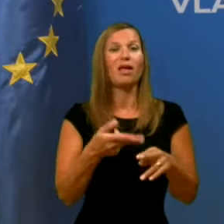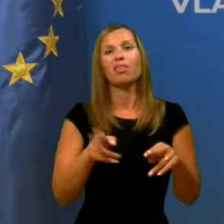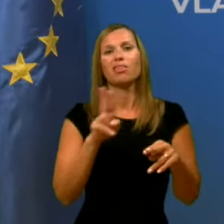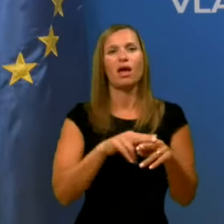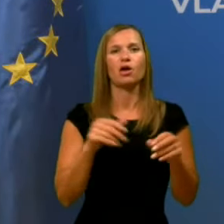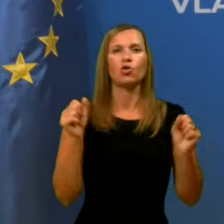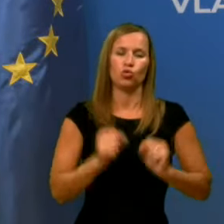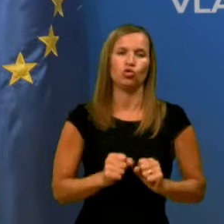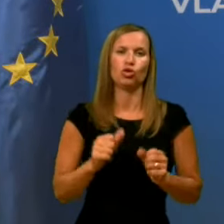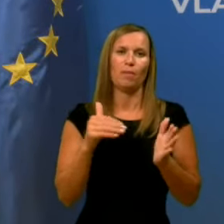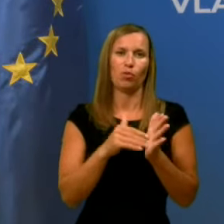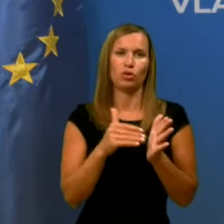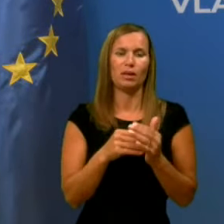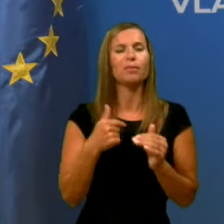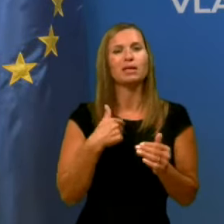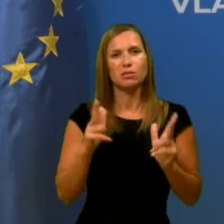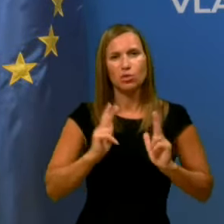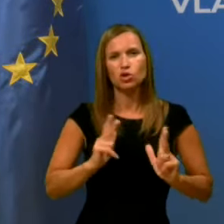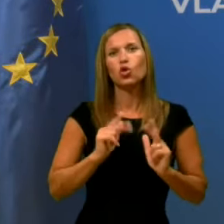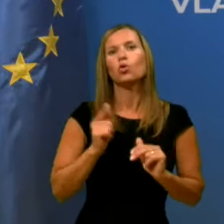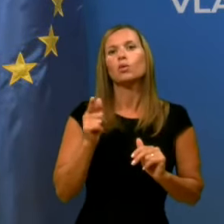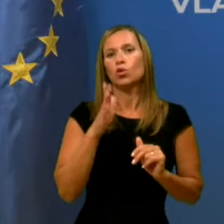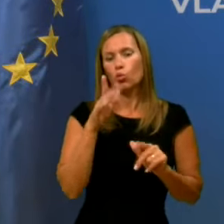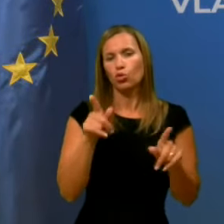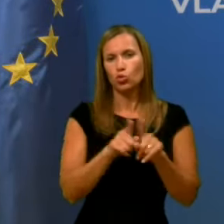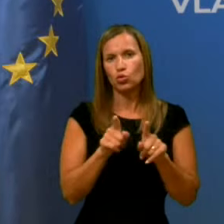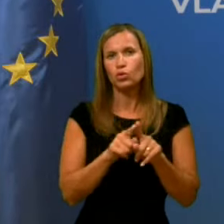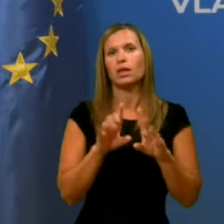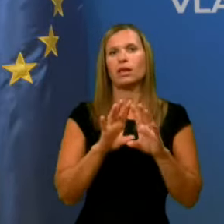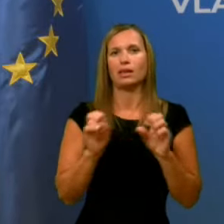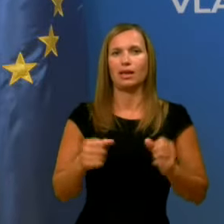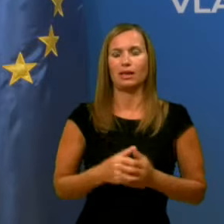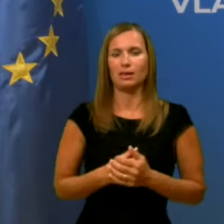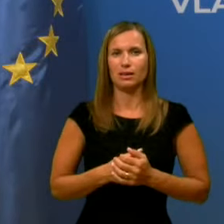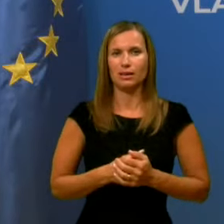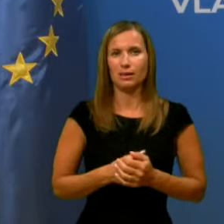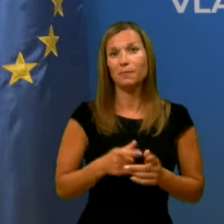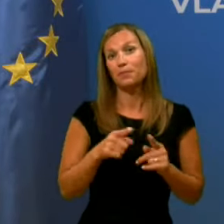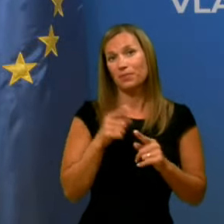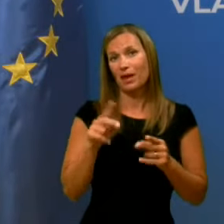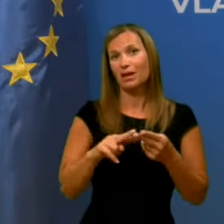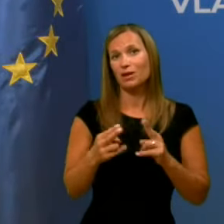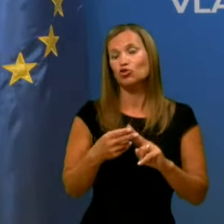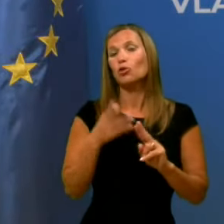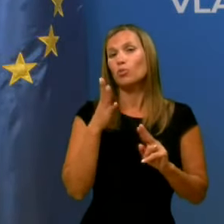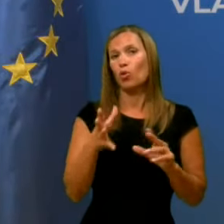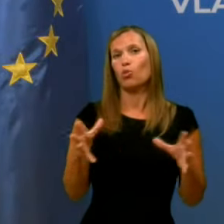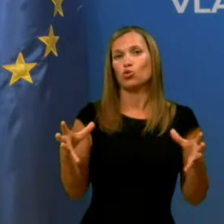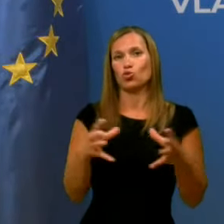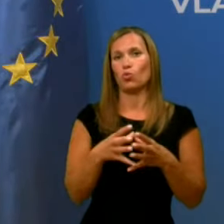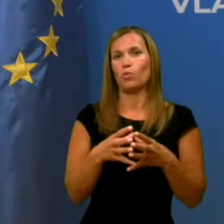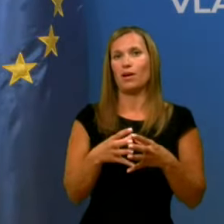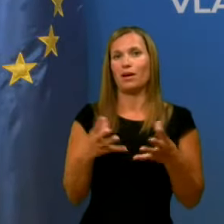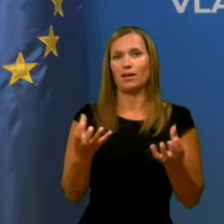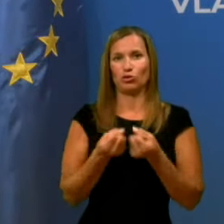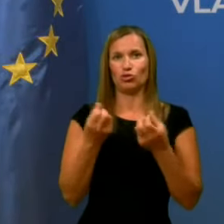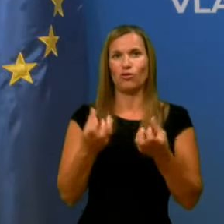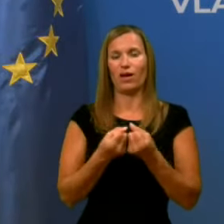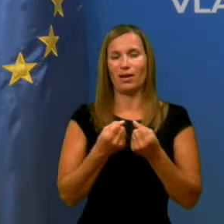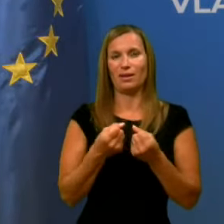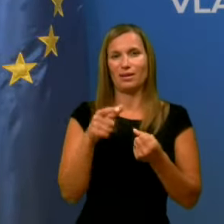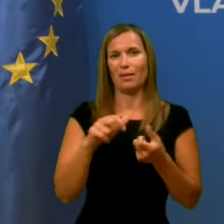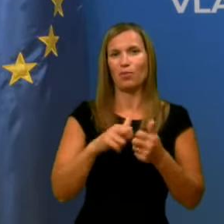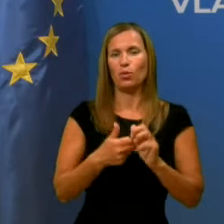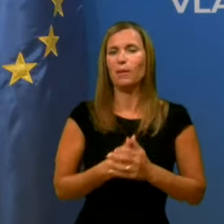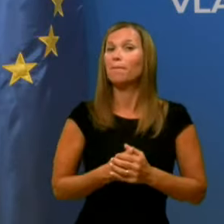to pač pričakujem, in da bodo to tudi naredili. In na ta način bomo skupaj sve da lahko reševali tudi te probleme.